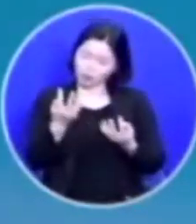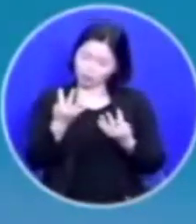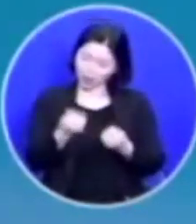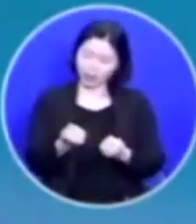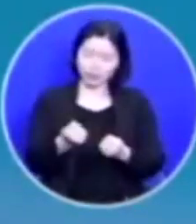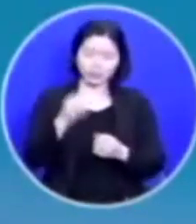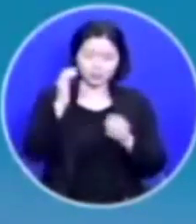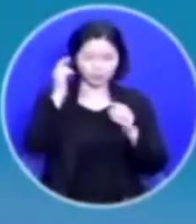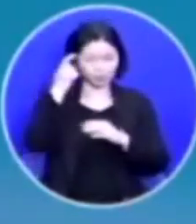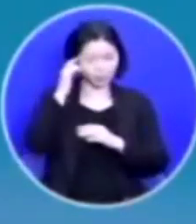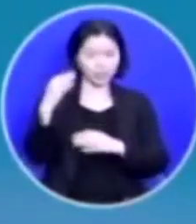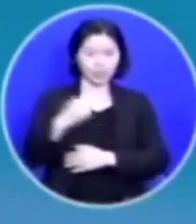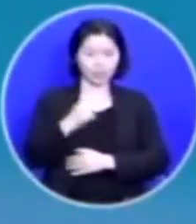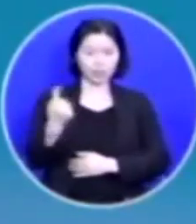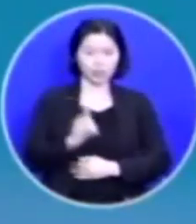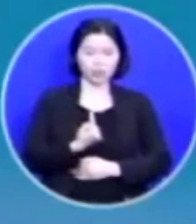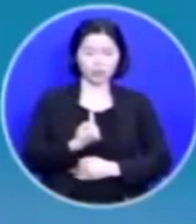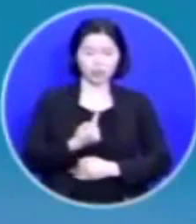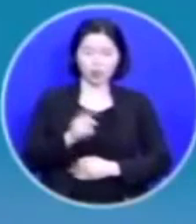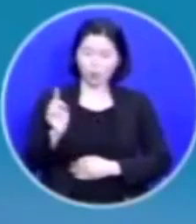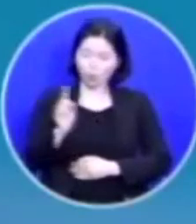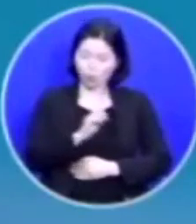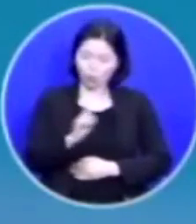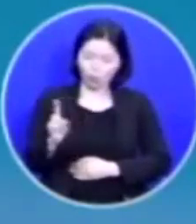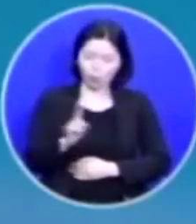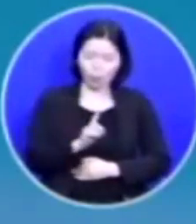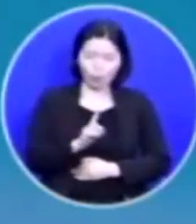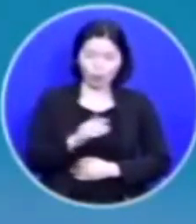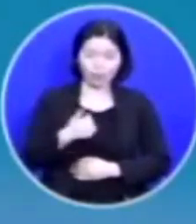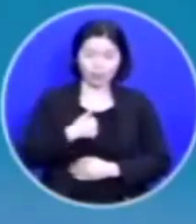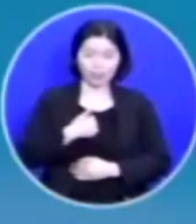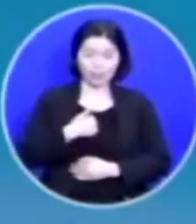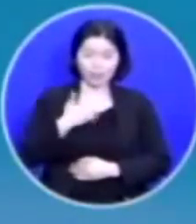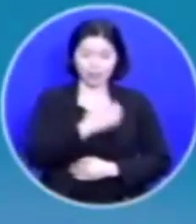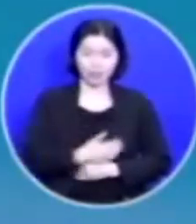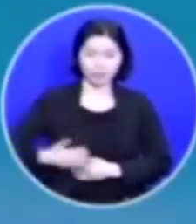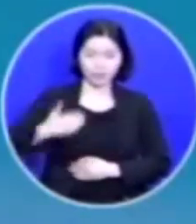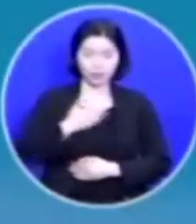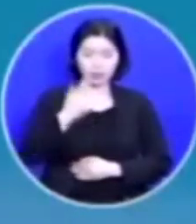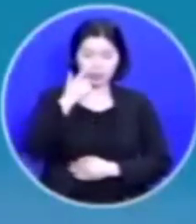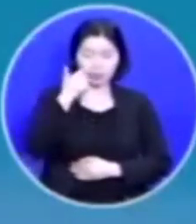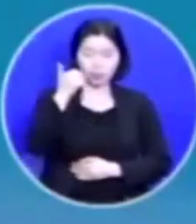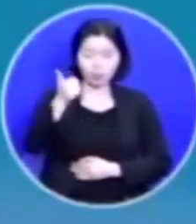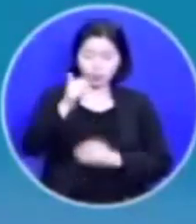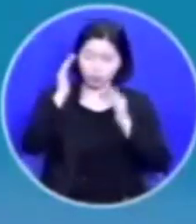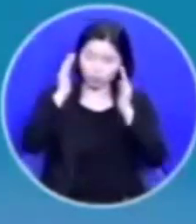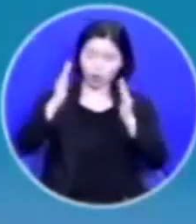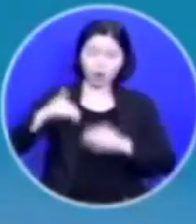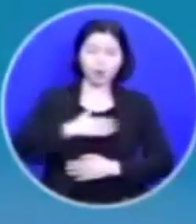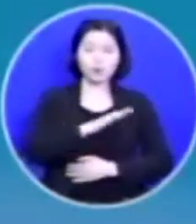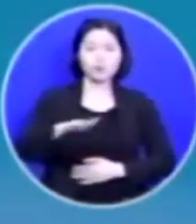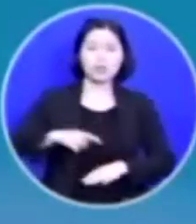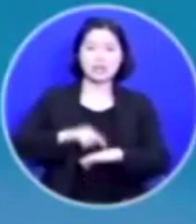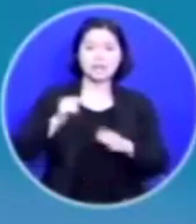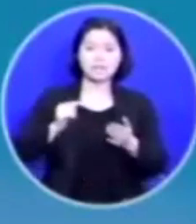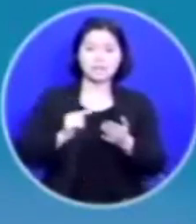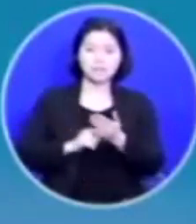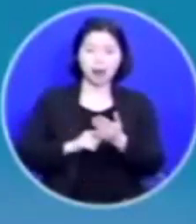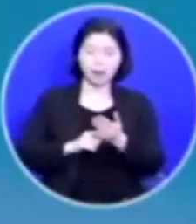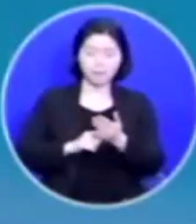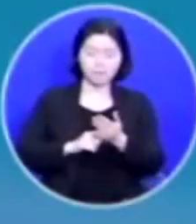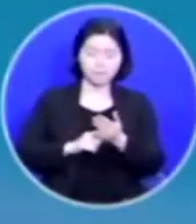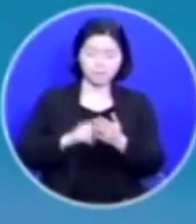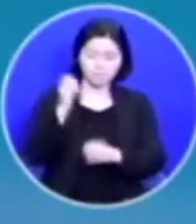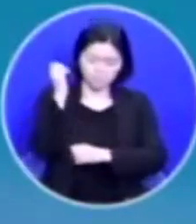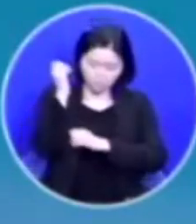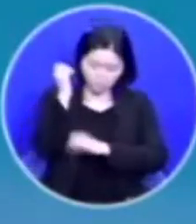왔습니다 도대체 내 육신의 부모님을 향한 우리의 마음의 본성의 그리움이라는 게